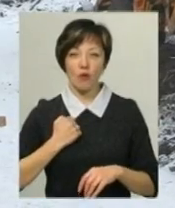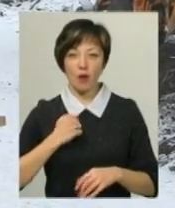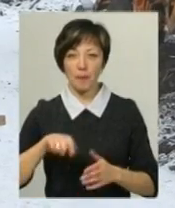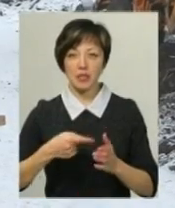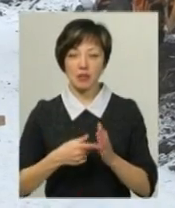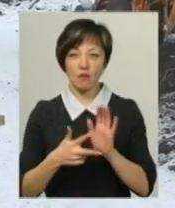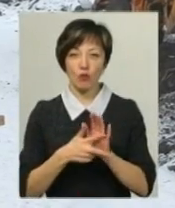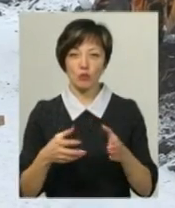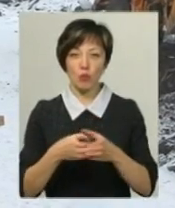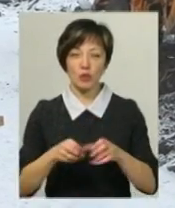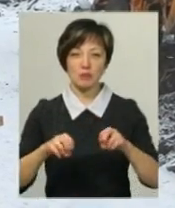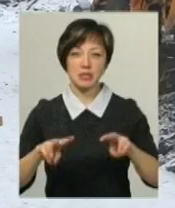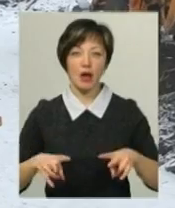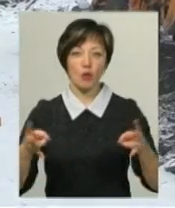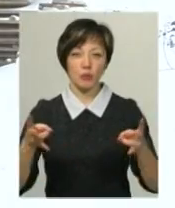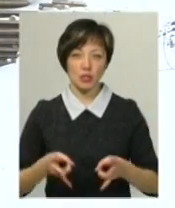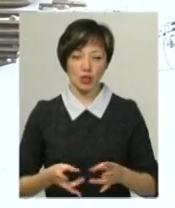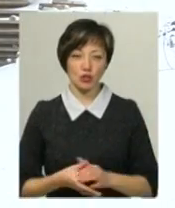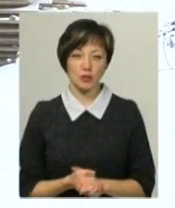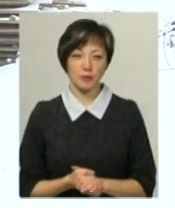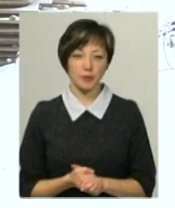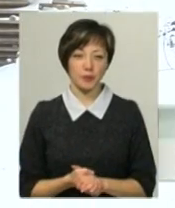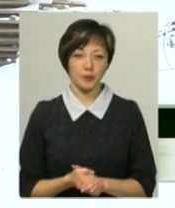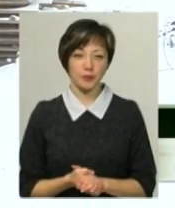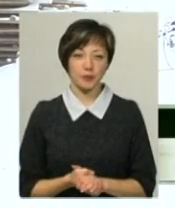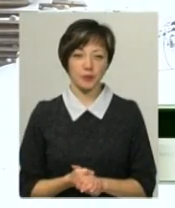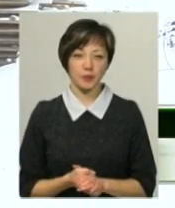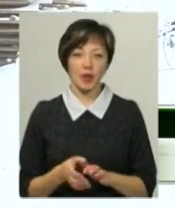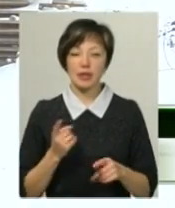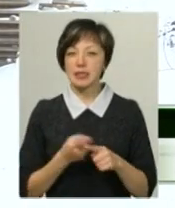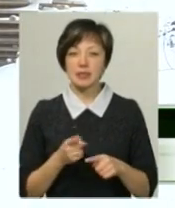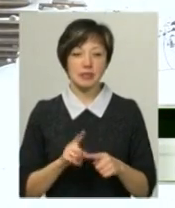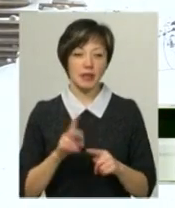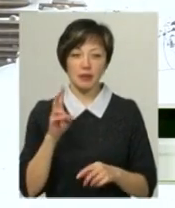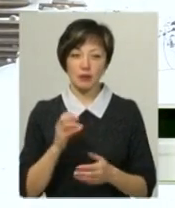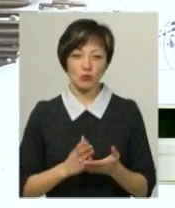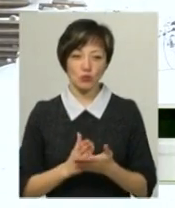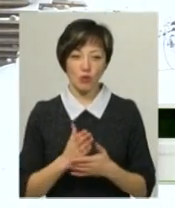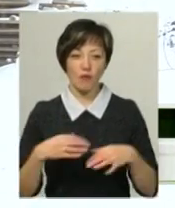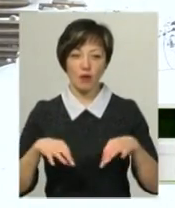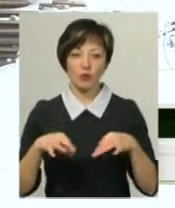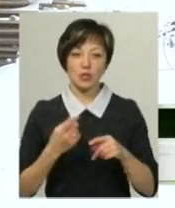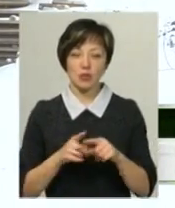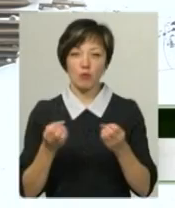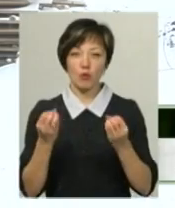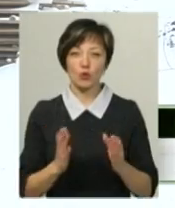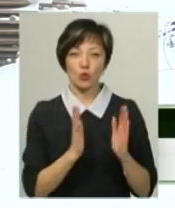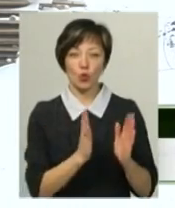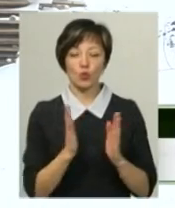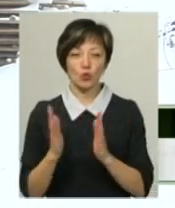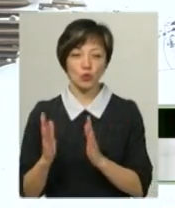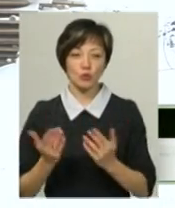містечка 8 полку спеціального призначення. Це не є неслужбове житло, це просто гуртожитки для